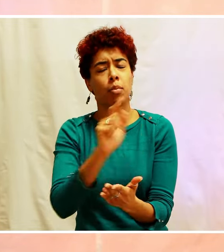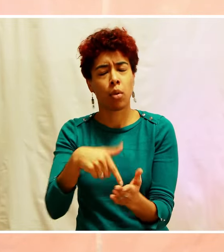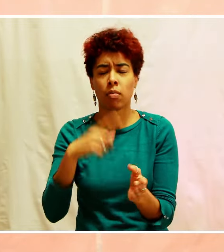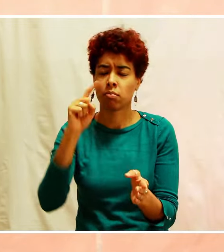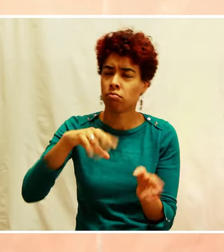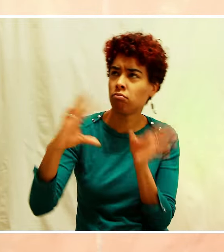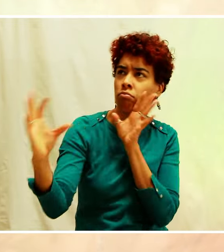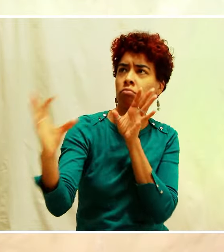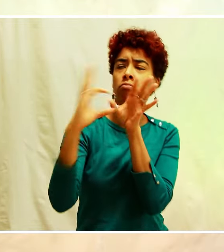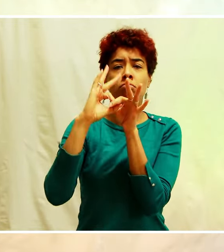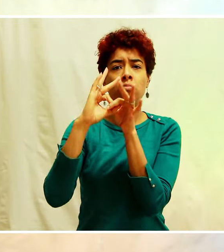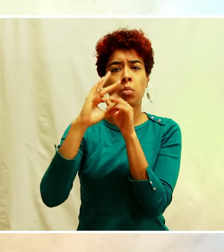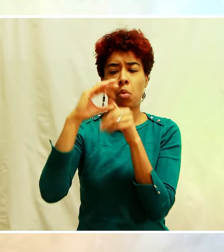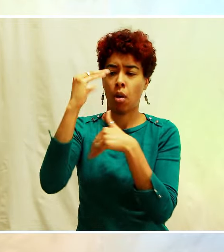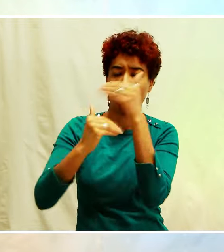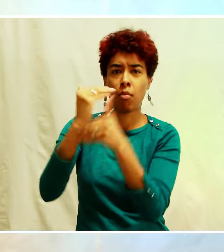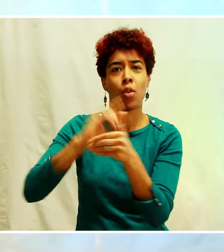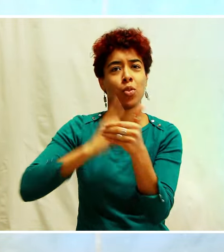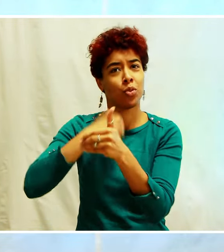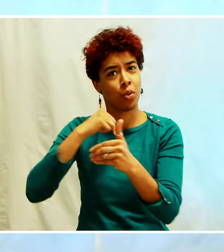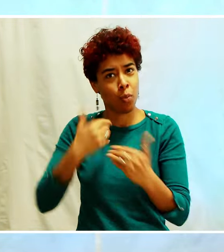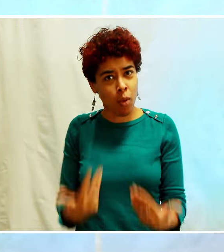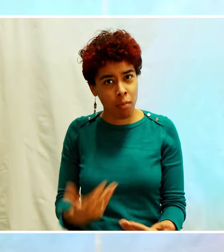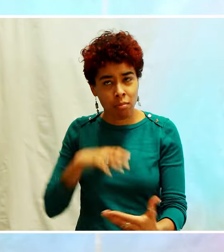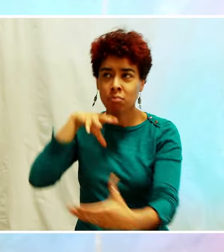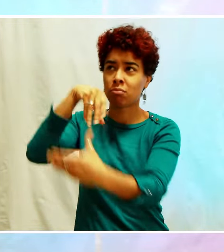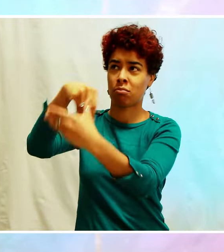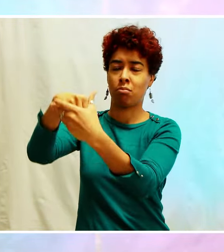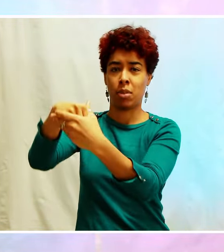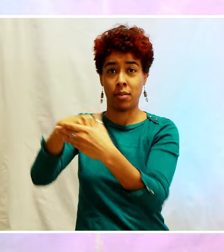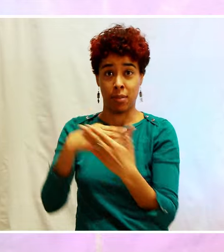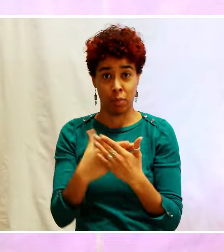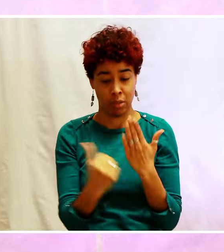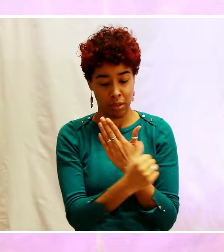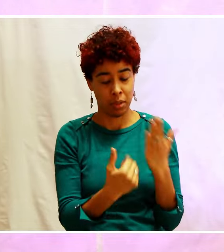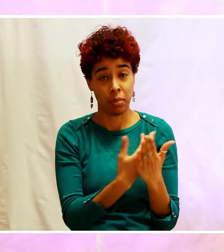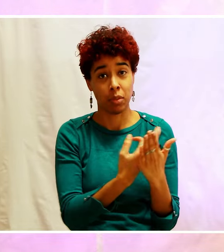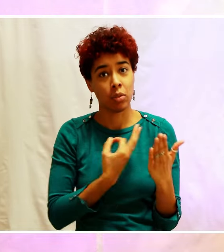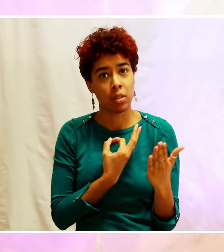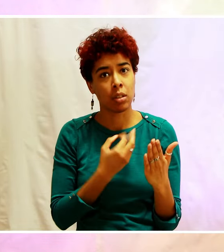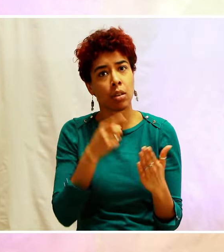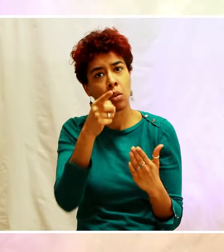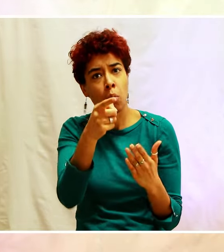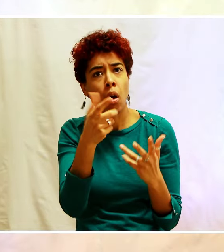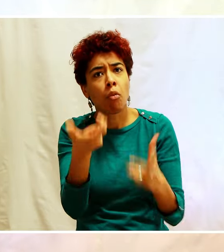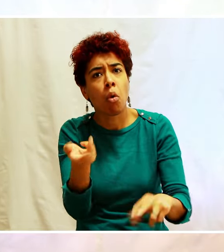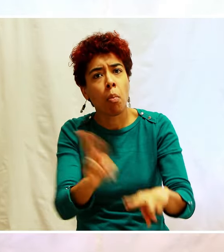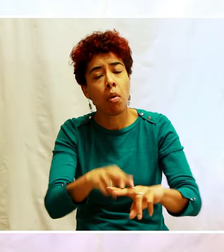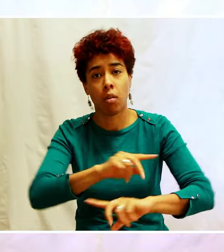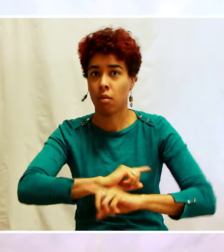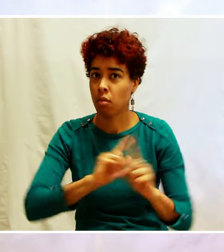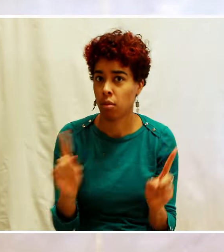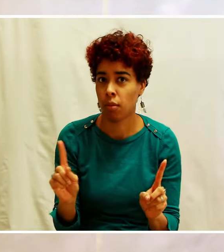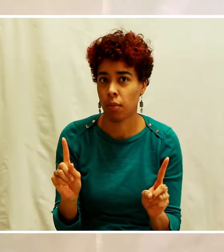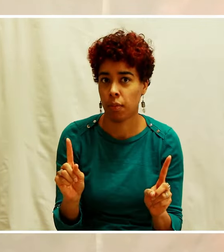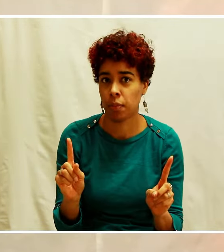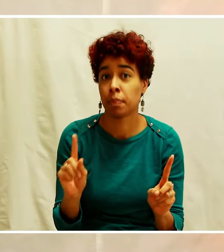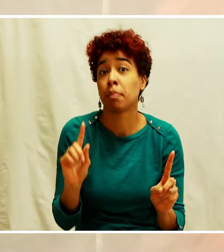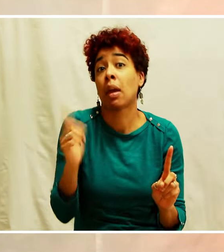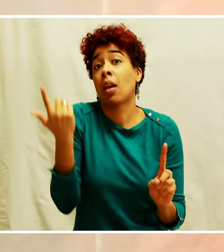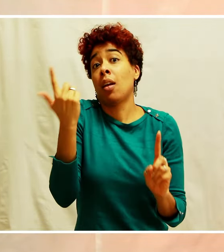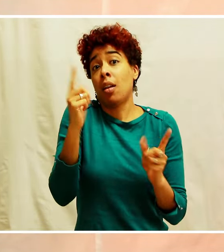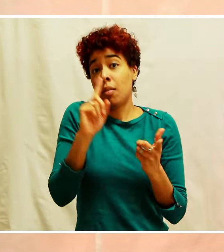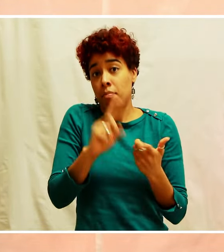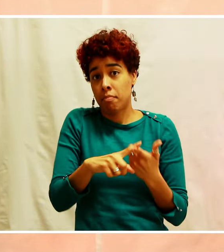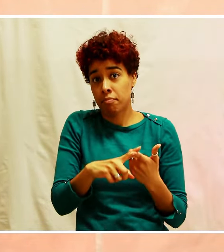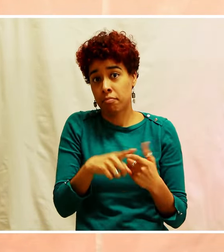je rentre dans les plans de Dieu. Et c'est pour ça que la parole de Dieu nous dit non seulement Dieu ne voulait pas que tu périsses, mais le deuxième point,